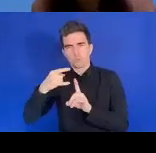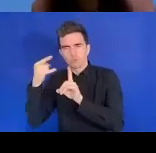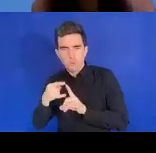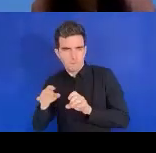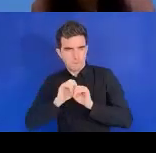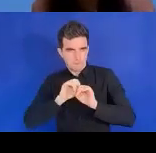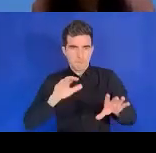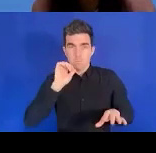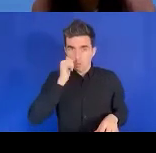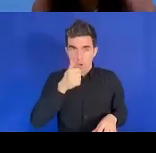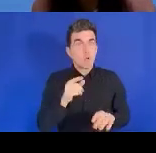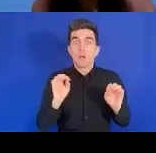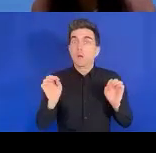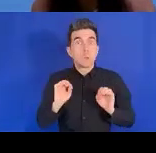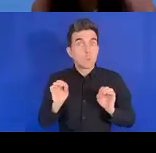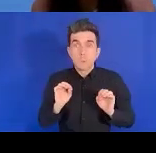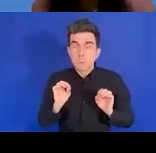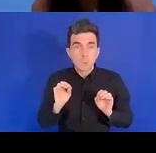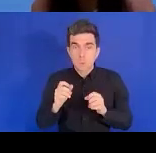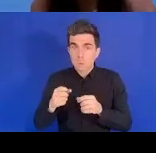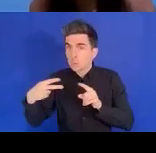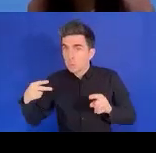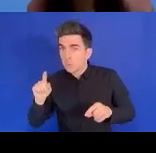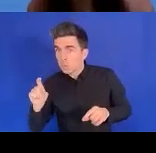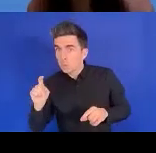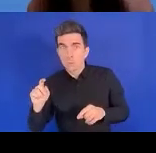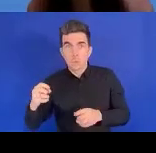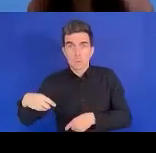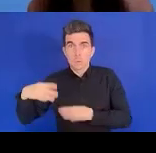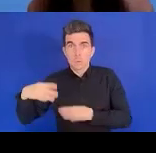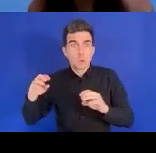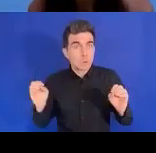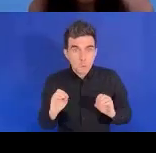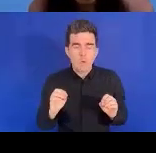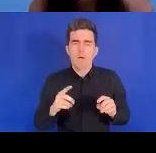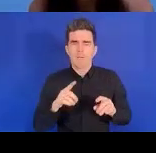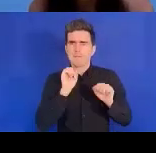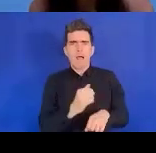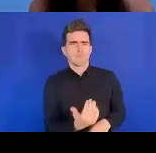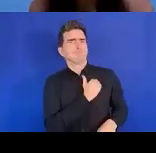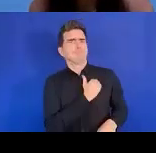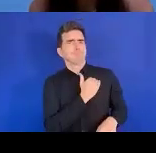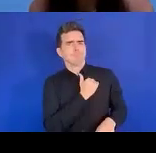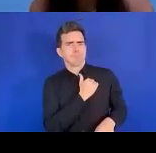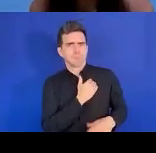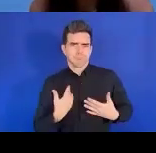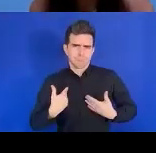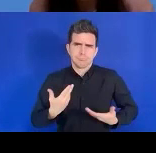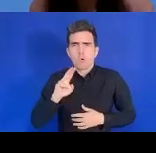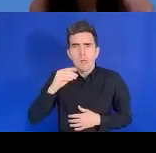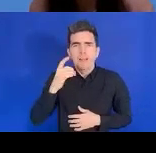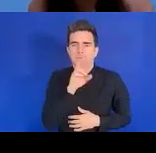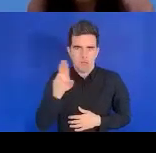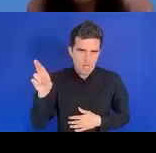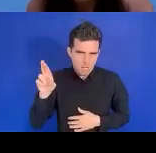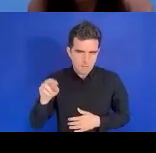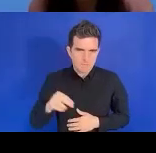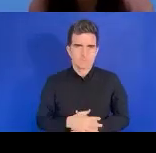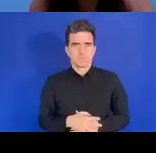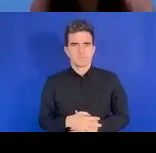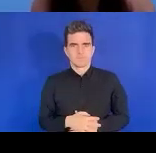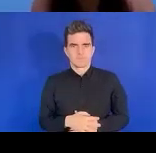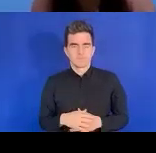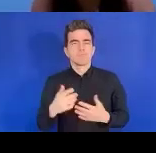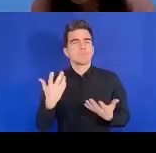sur UNDR.com pour revendiquer. Avant que